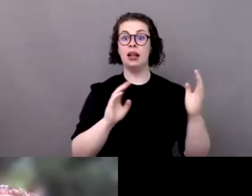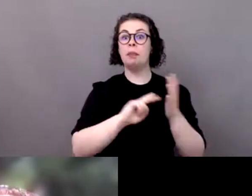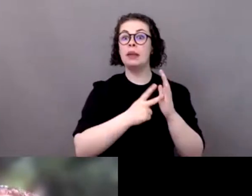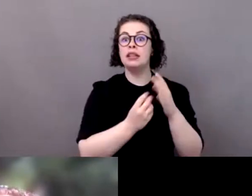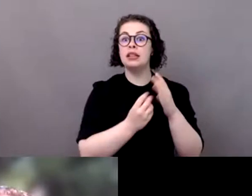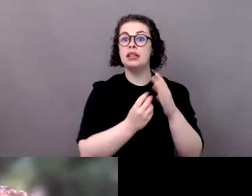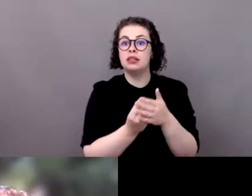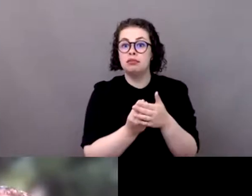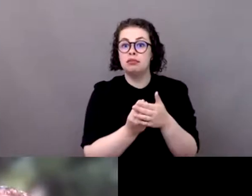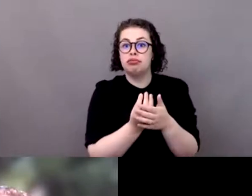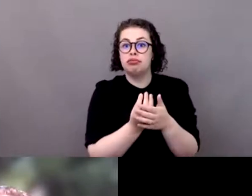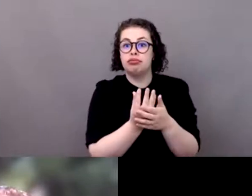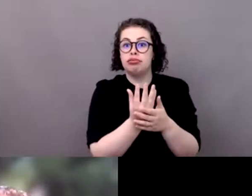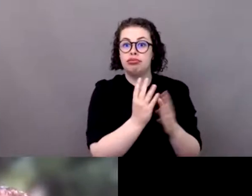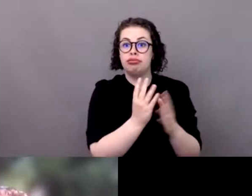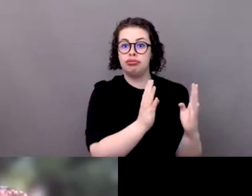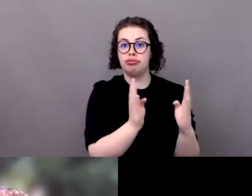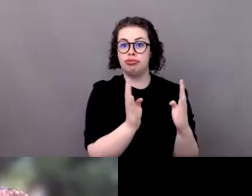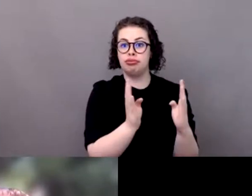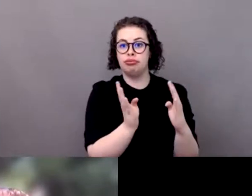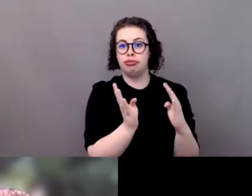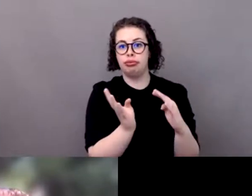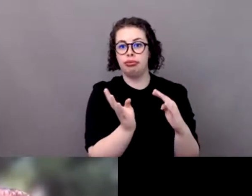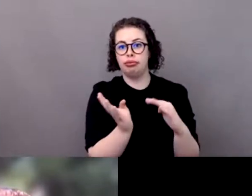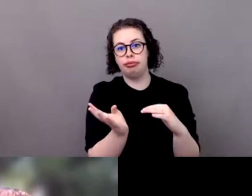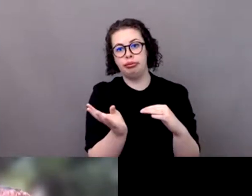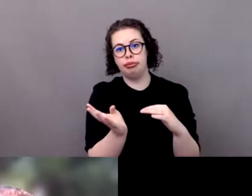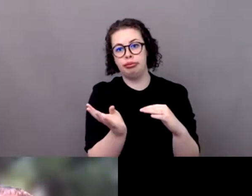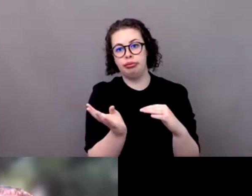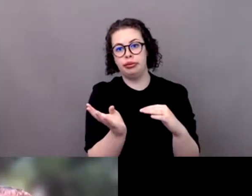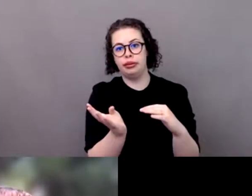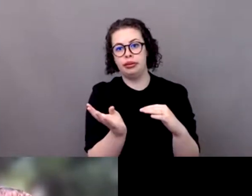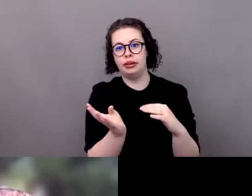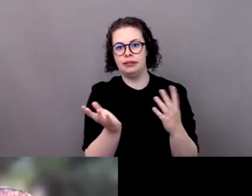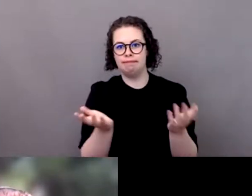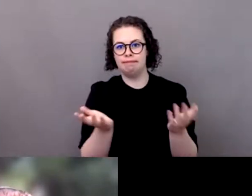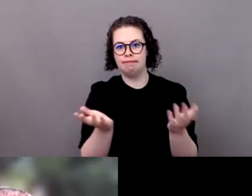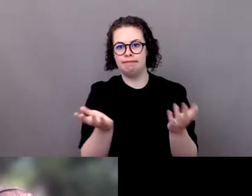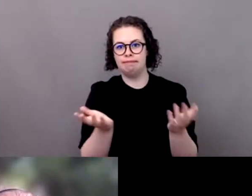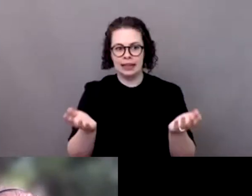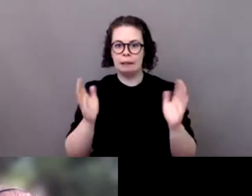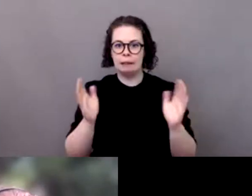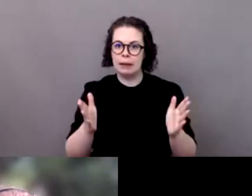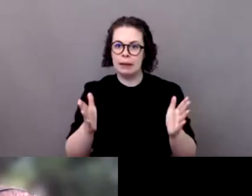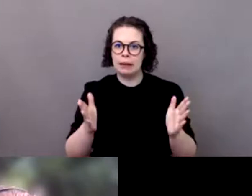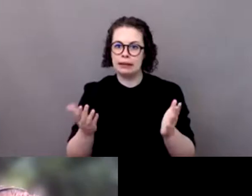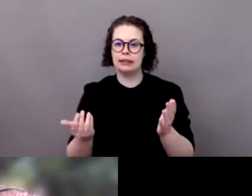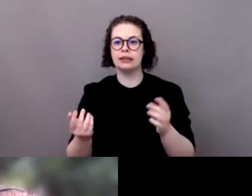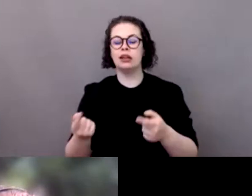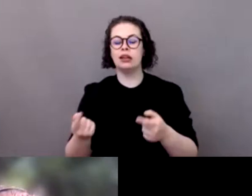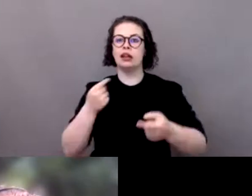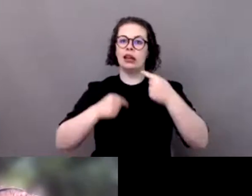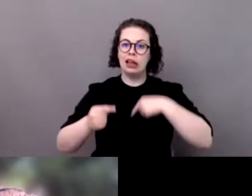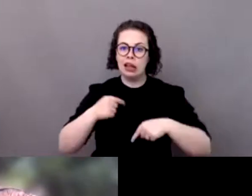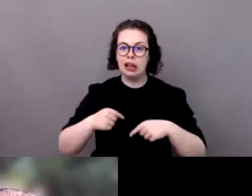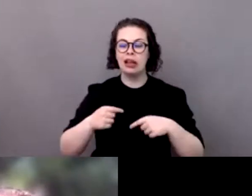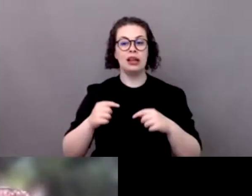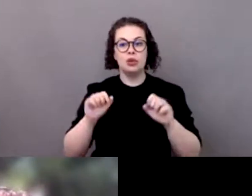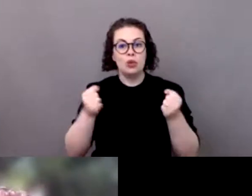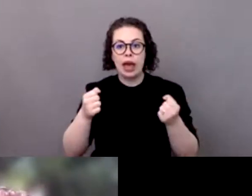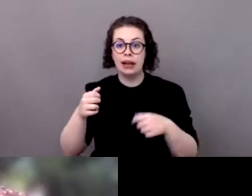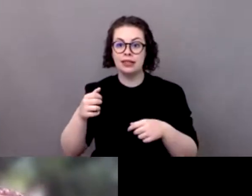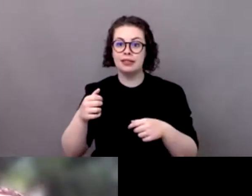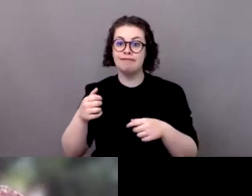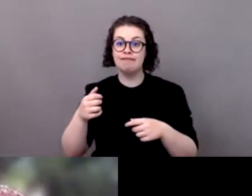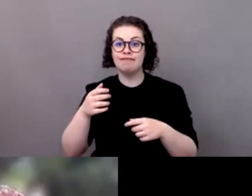36 manières de le rafraîchir souvent c'est avec de l'arrosage et en général les périodes de canicule s'accompagnent